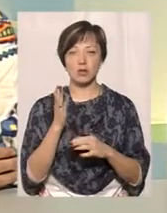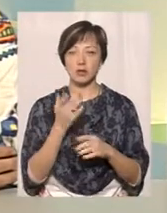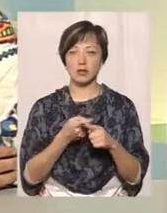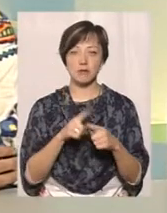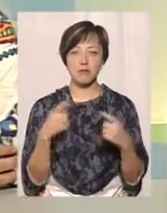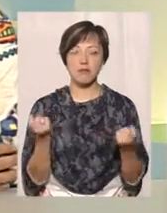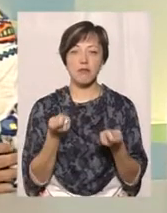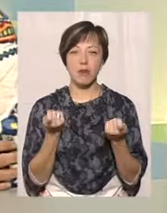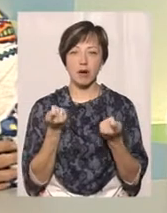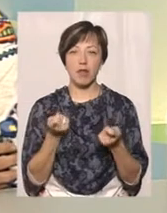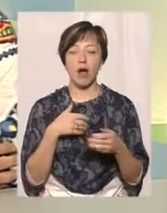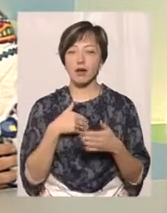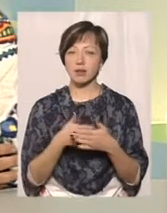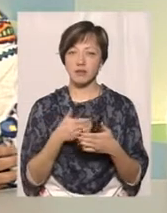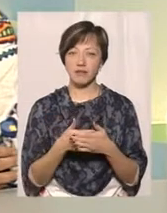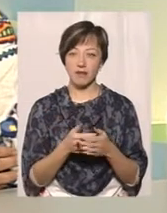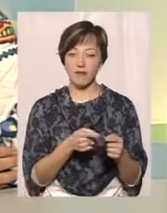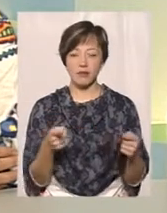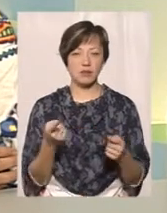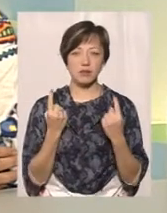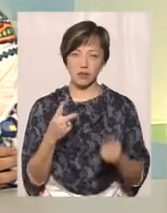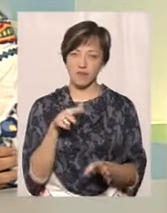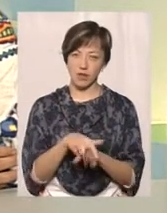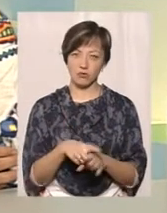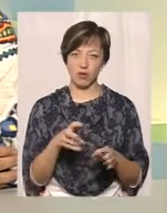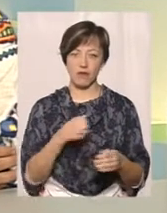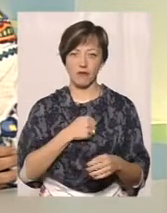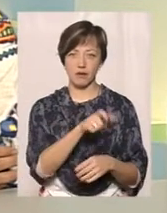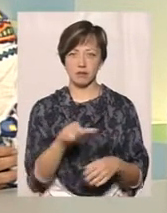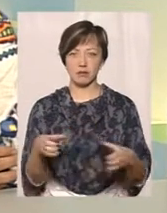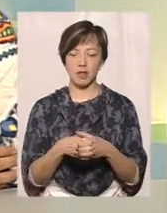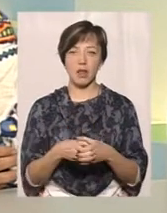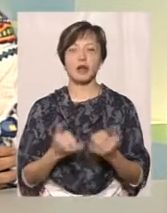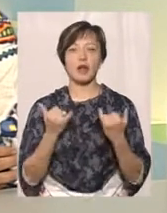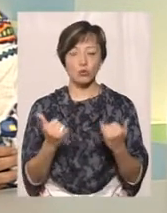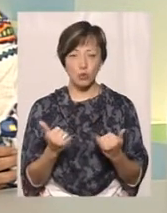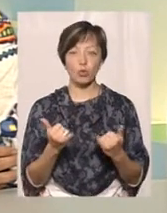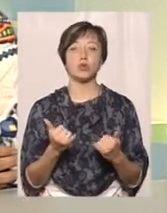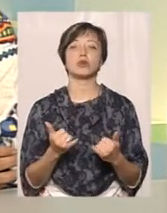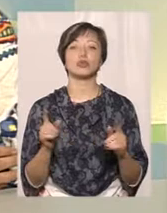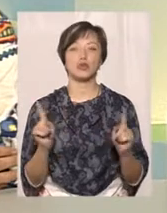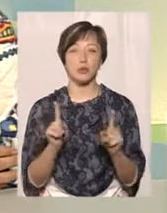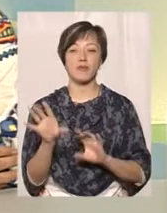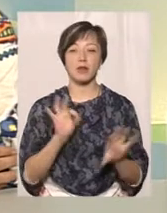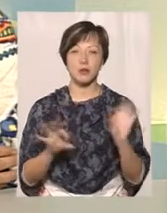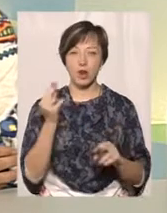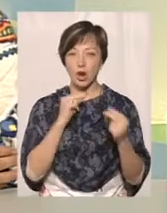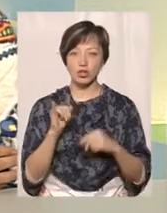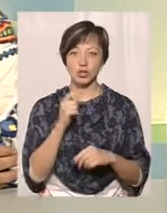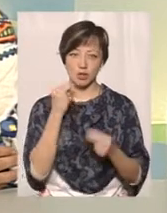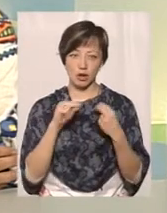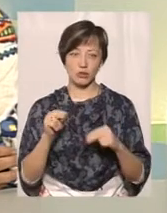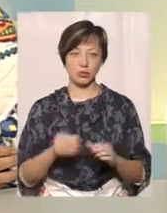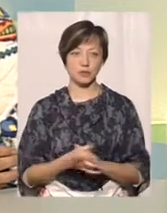фаза і дуже титанічне навантаження на особовий склад іде. Для того, я ще раз повторююся, для того, щоб відібрати кращих з